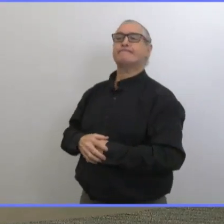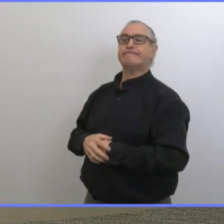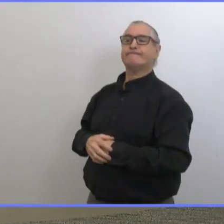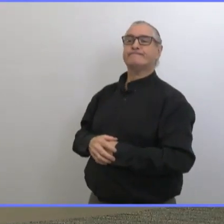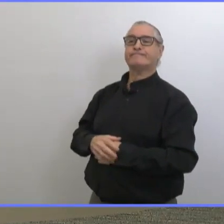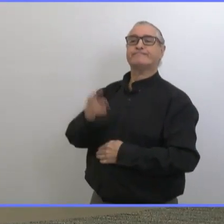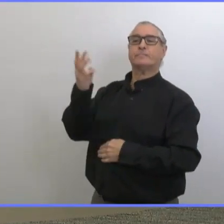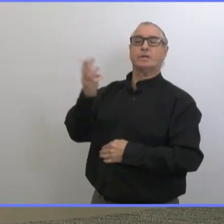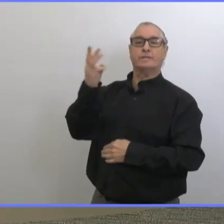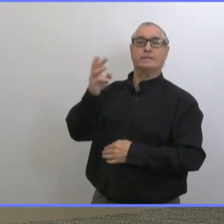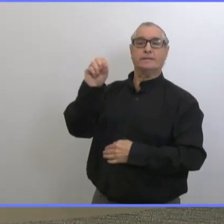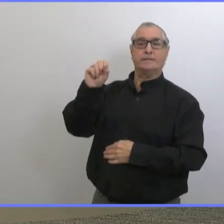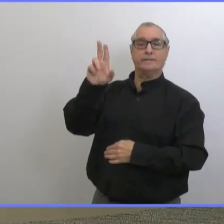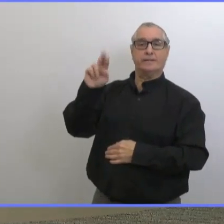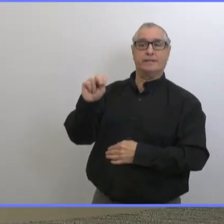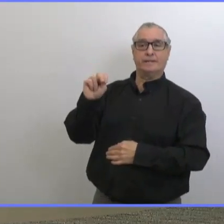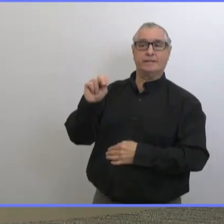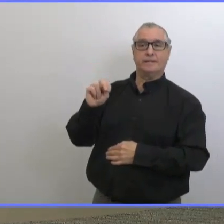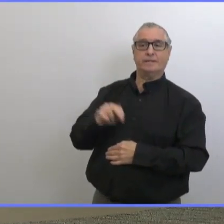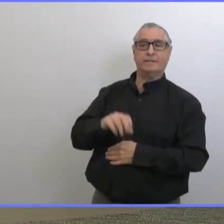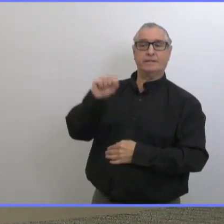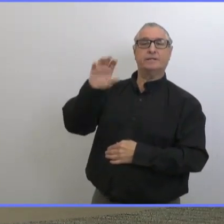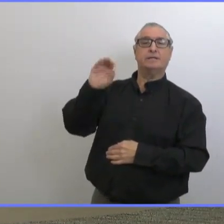Du Winnipeg Sun, Scott.